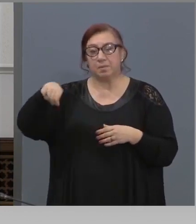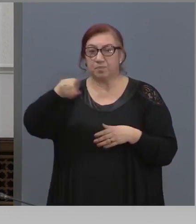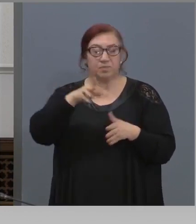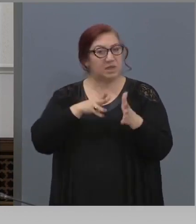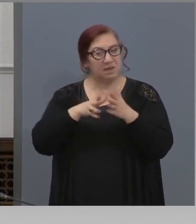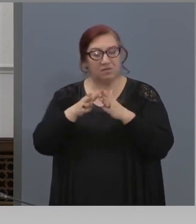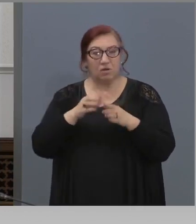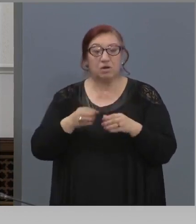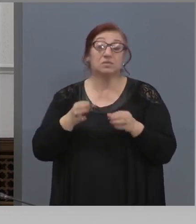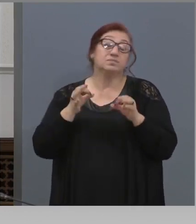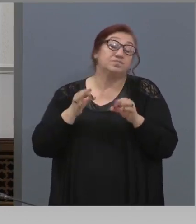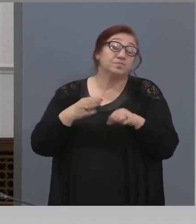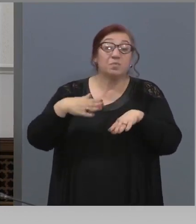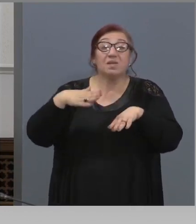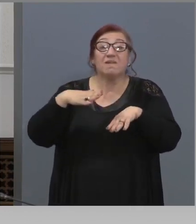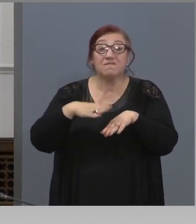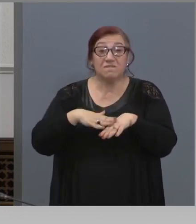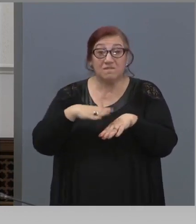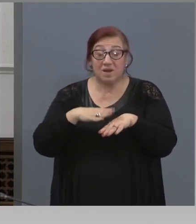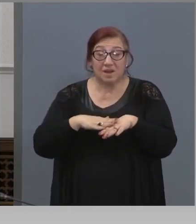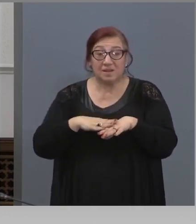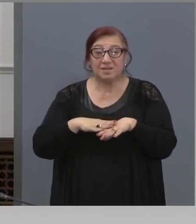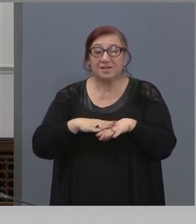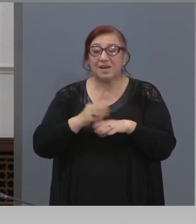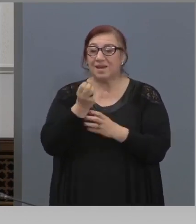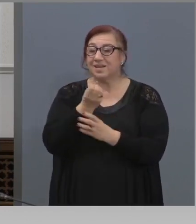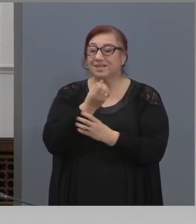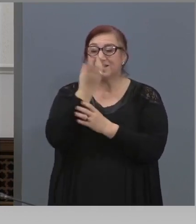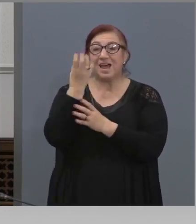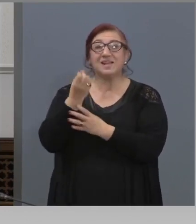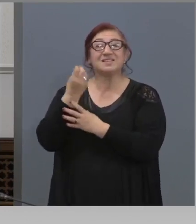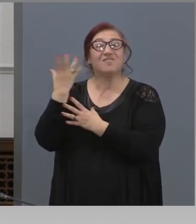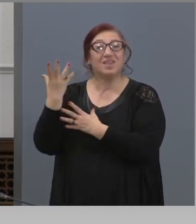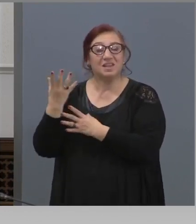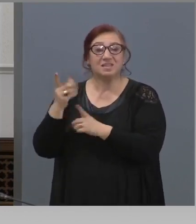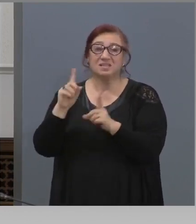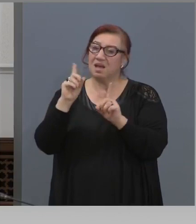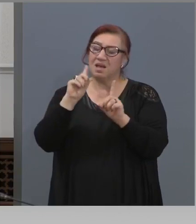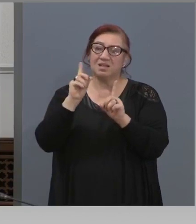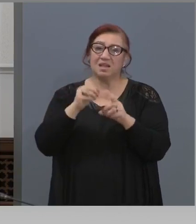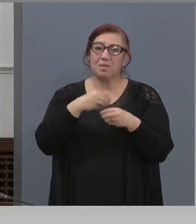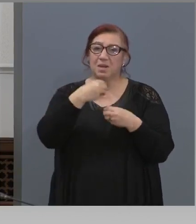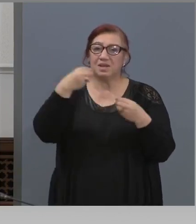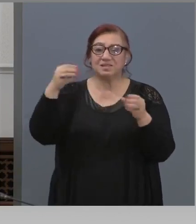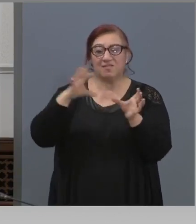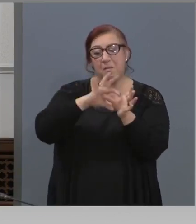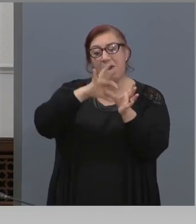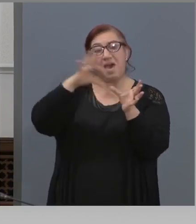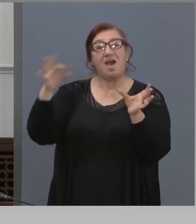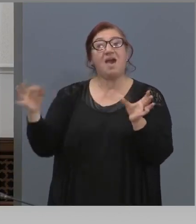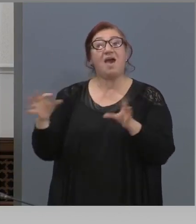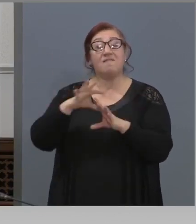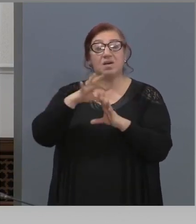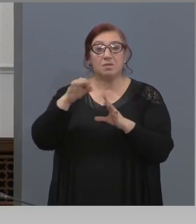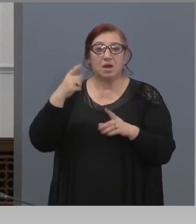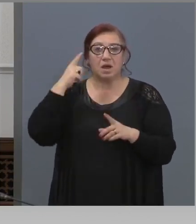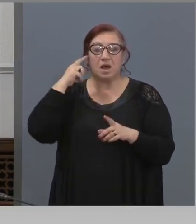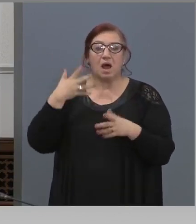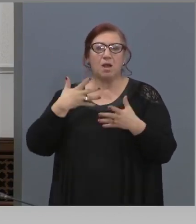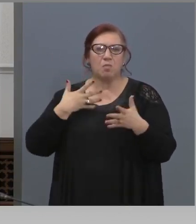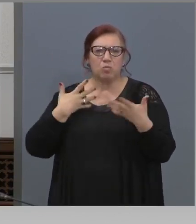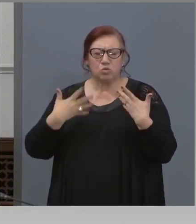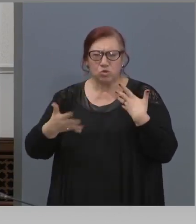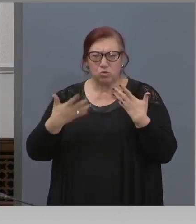цветница, да не се раздават върби, защото се съгласиха за с нас, че това масово ще